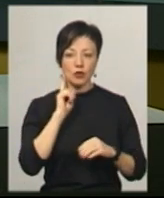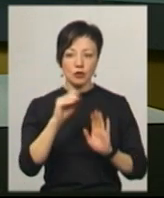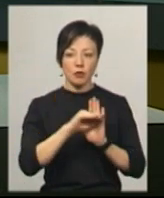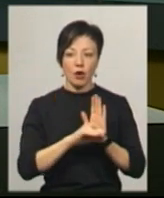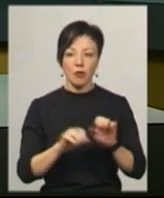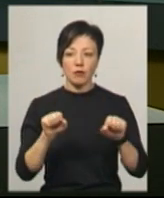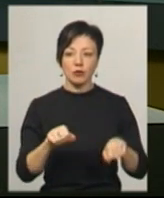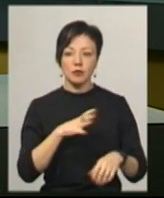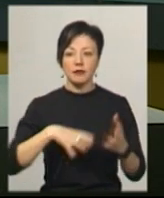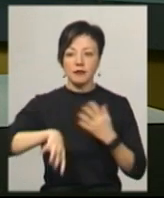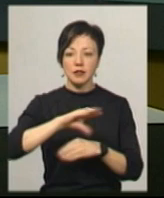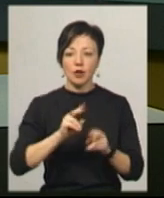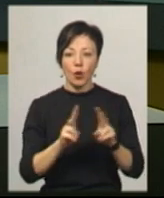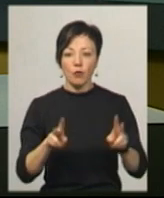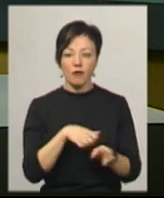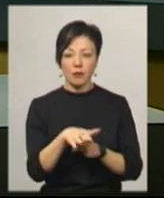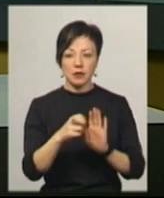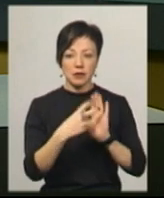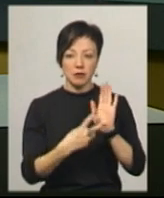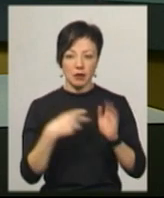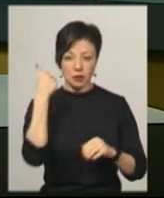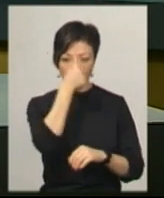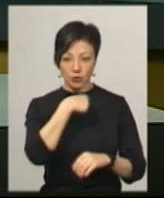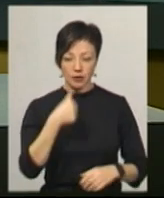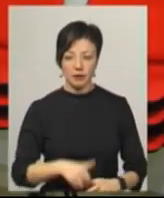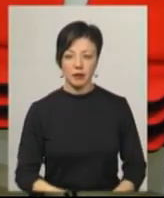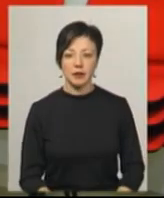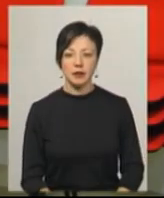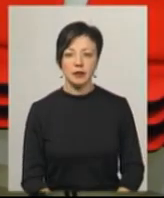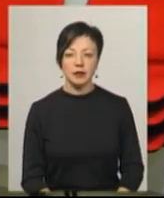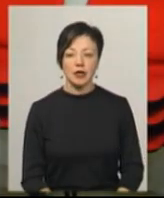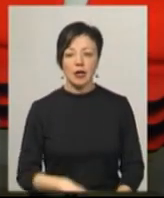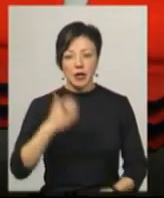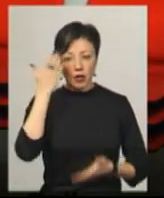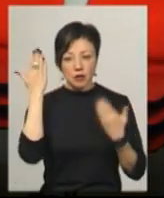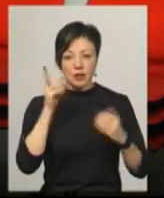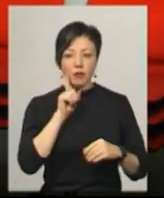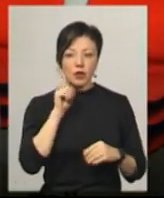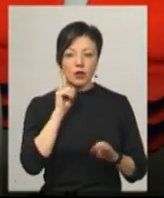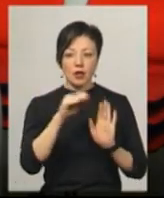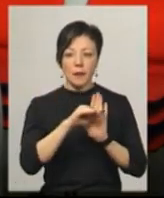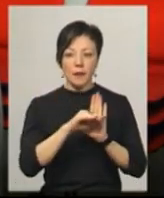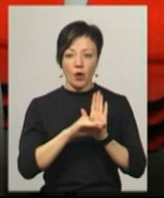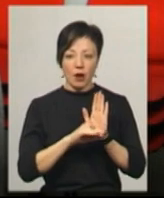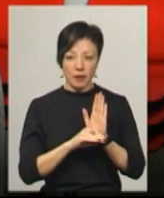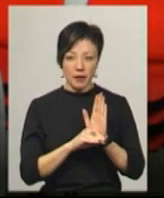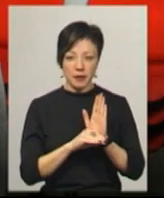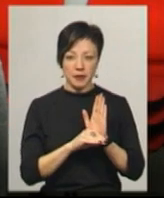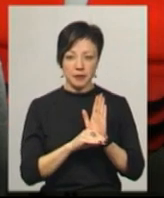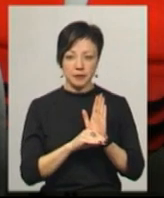програмі можуть взяти усі, кому виповнилось 17 років. Розважальна молодіжна програма –